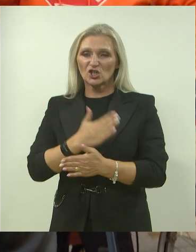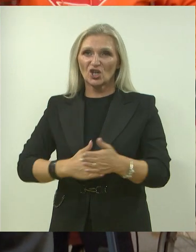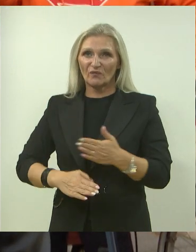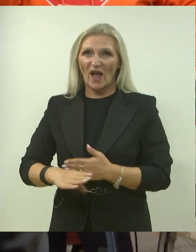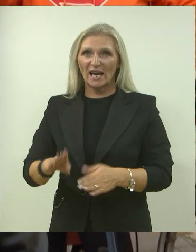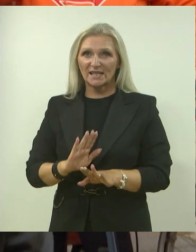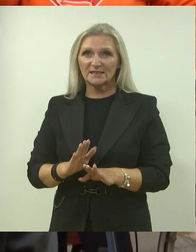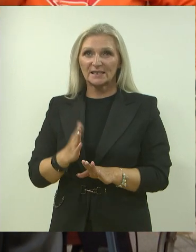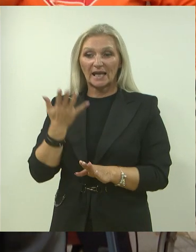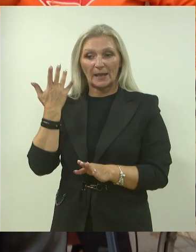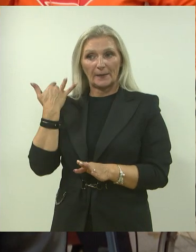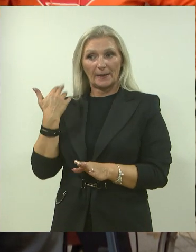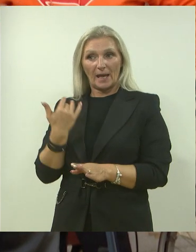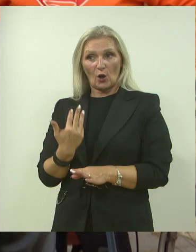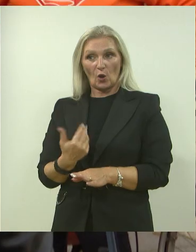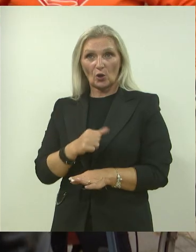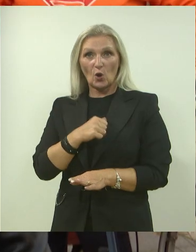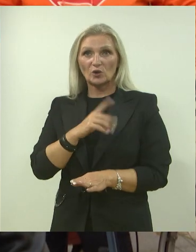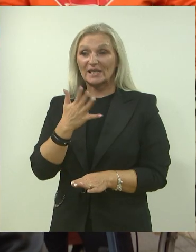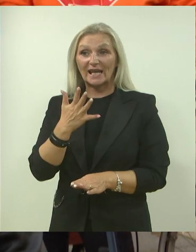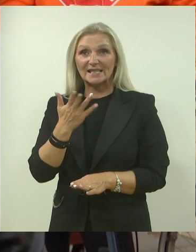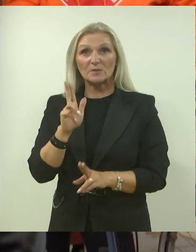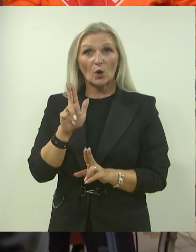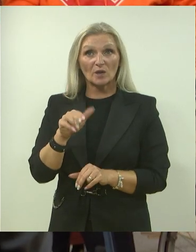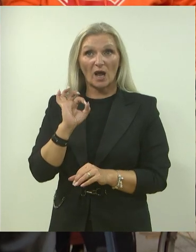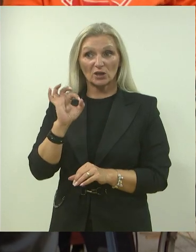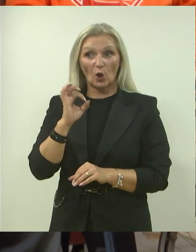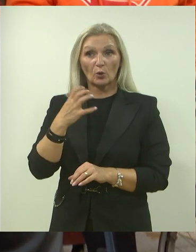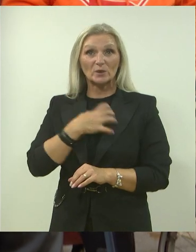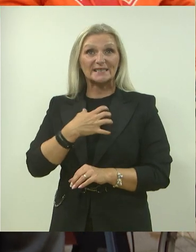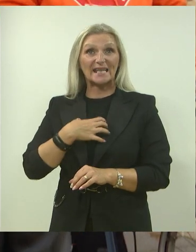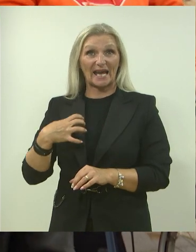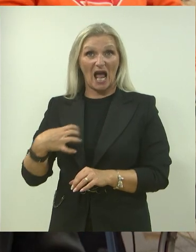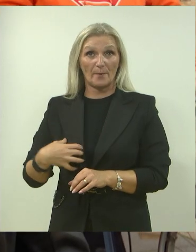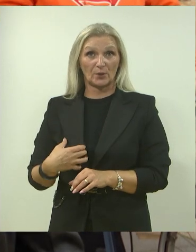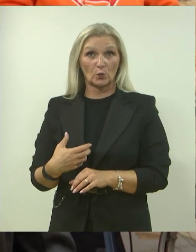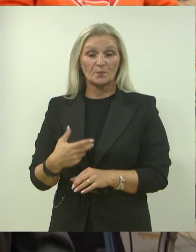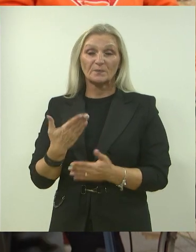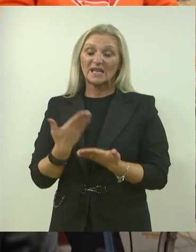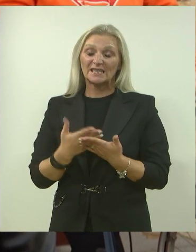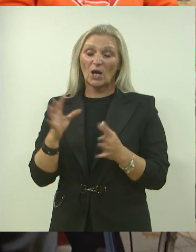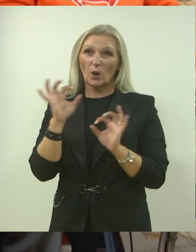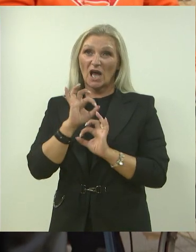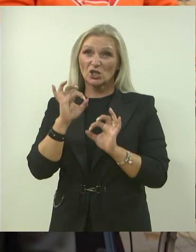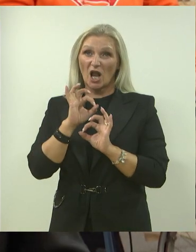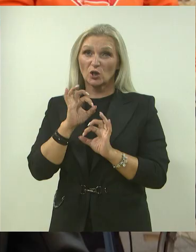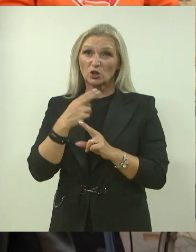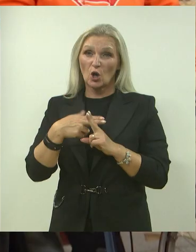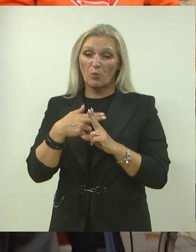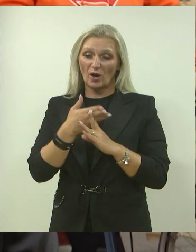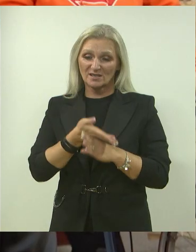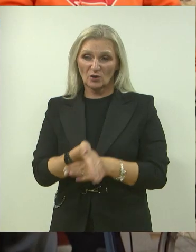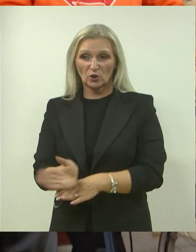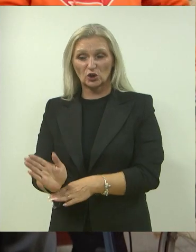nekoliko godina nismo imali adekvatnu terapiju za multiple sklerozu, tako da su, nažalost, bolesti otišle u tu